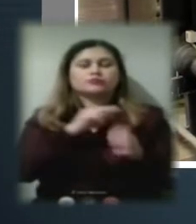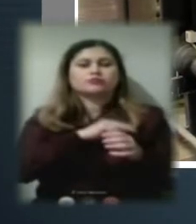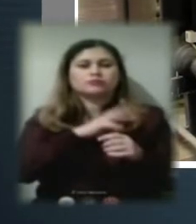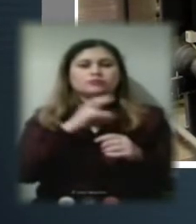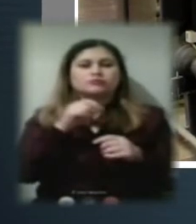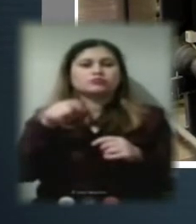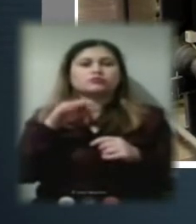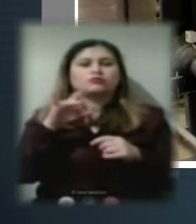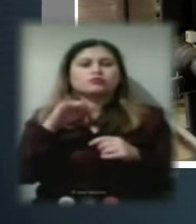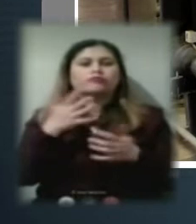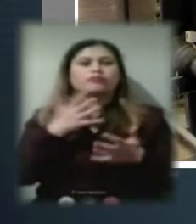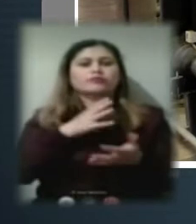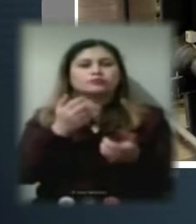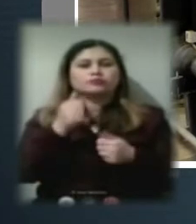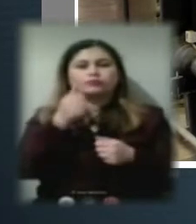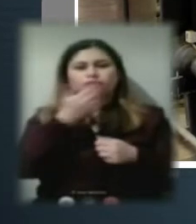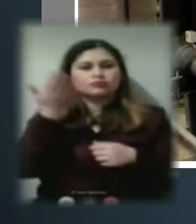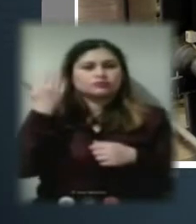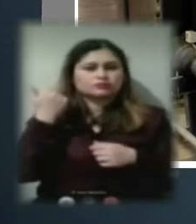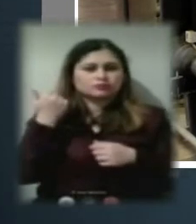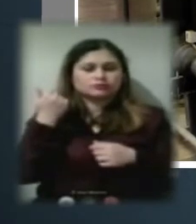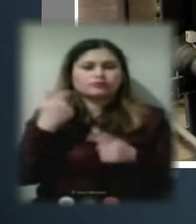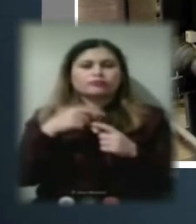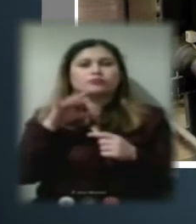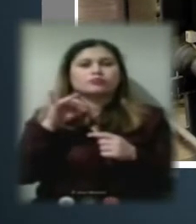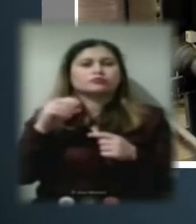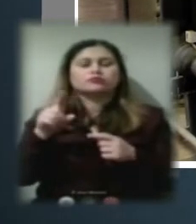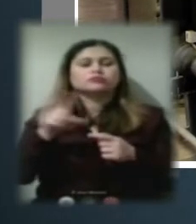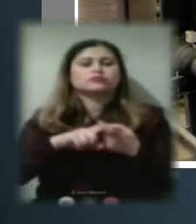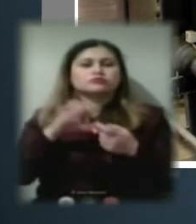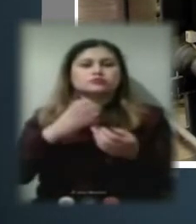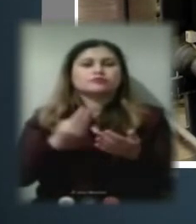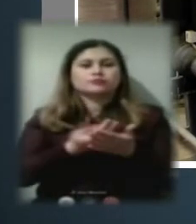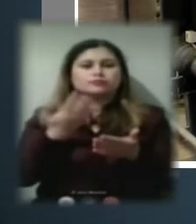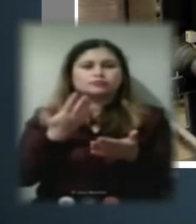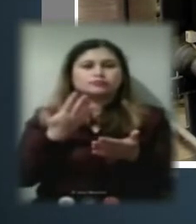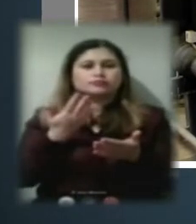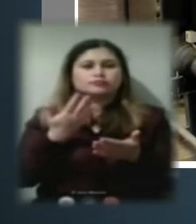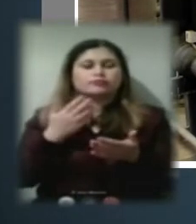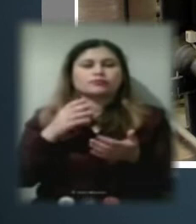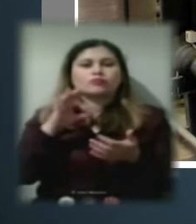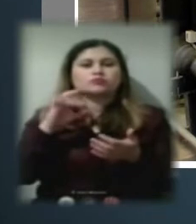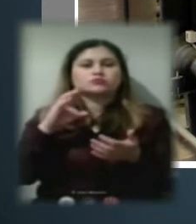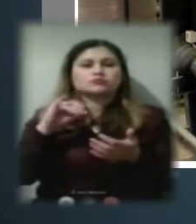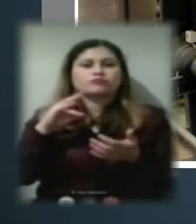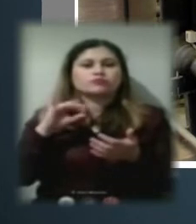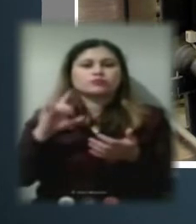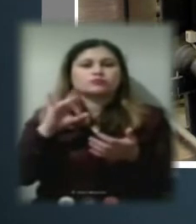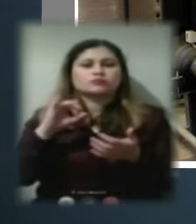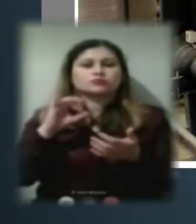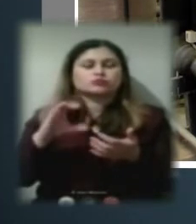був прийнятий минулого року. Проте, у зв'язку з подорожчанням основних ресурсів газу,